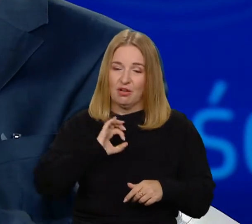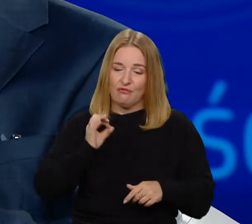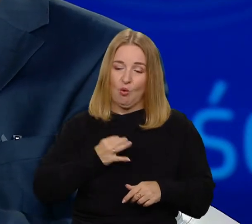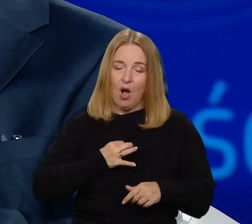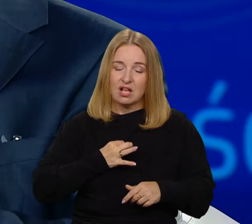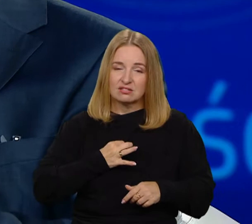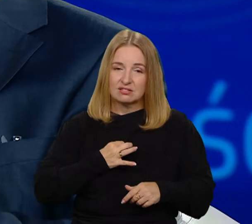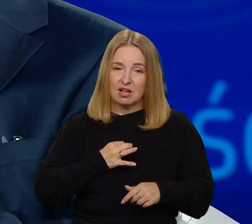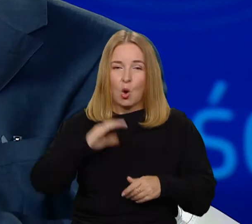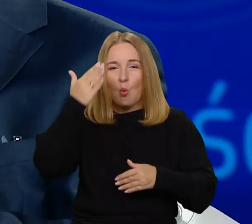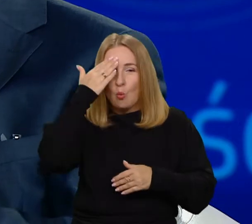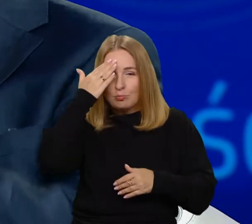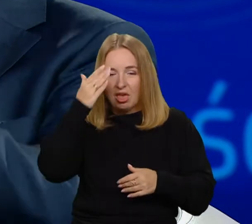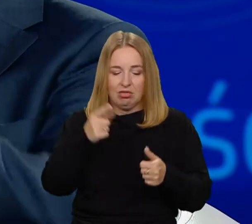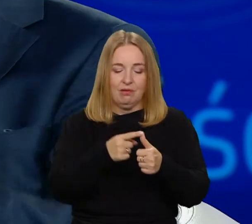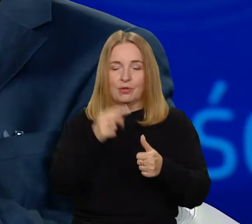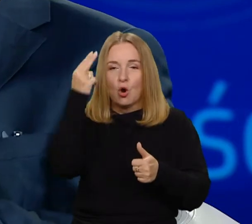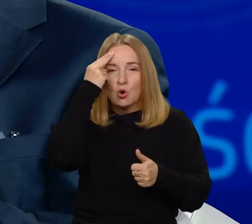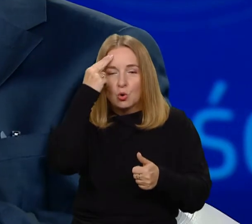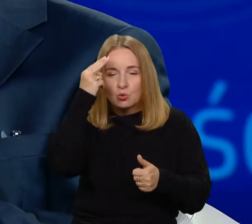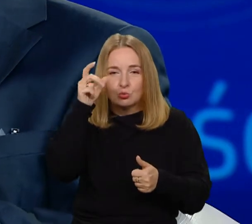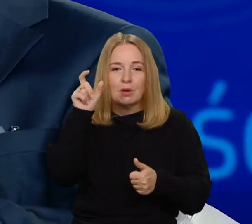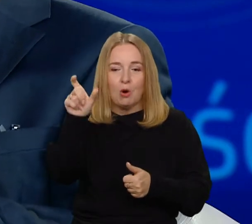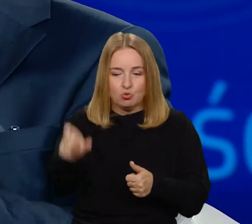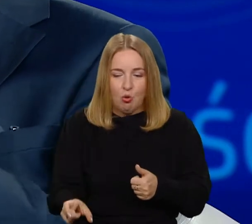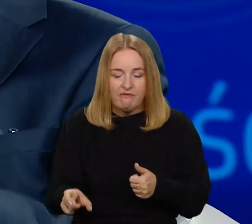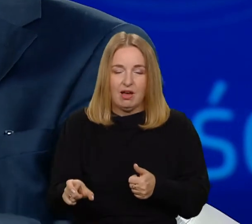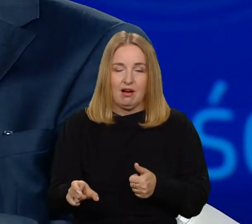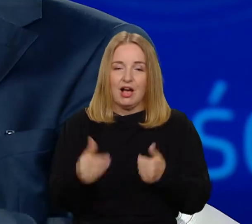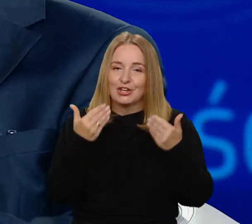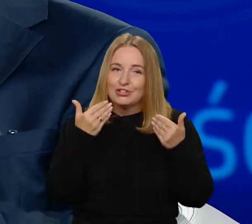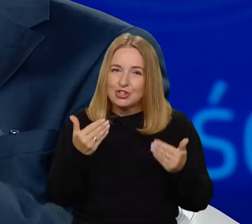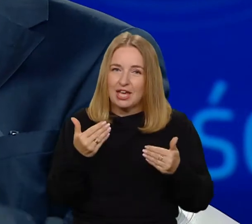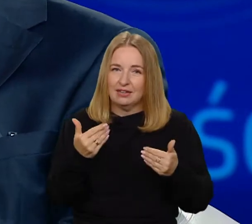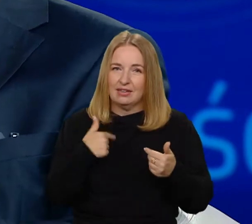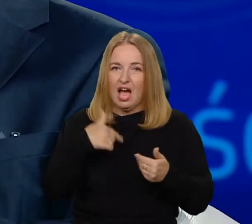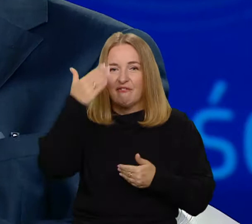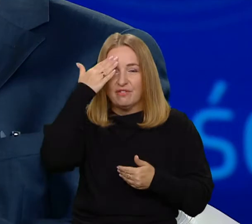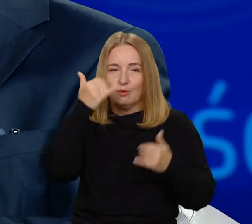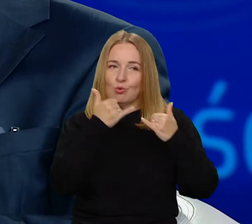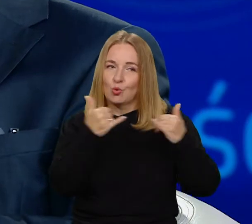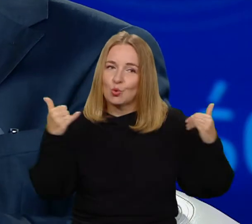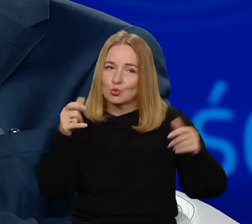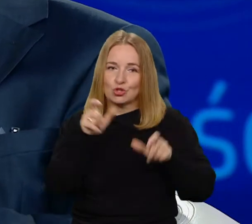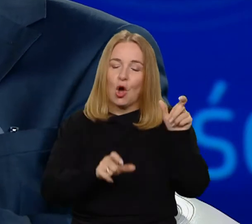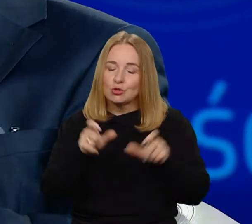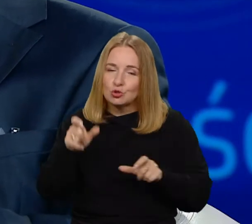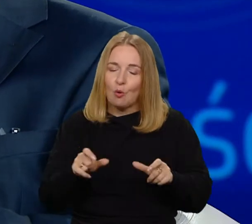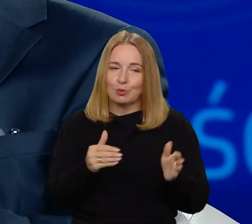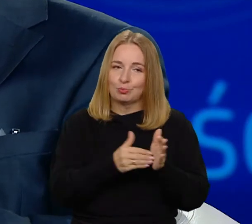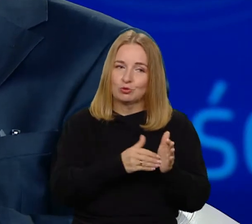To jest zrozumienie innego człowieka, no dzięki naszej wiedzy, że są różni ludzie, że mają różne potrzeby. To jest